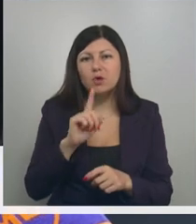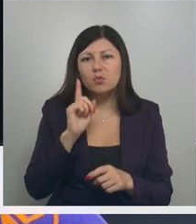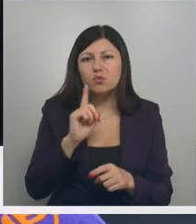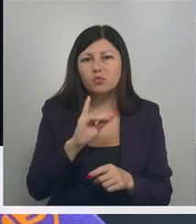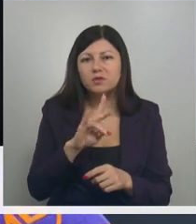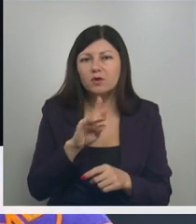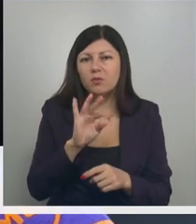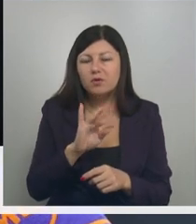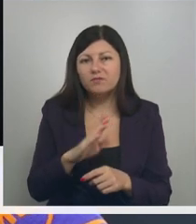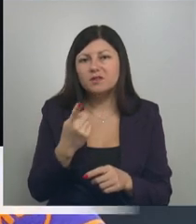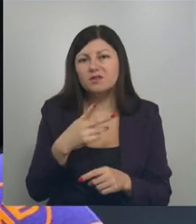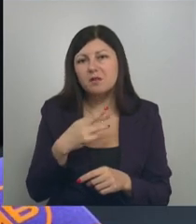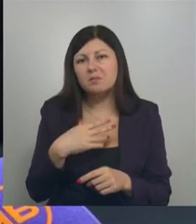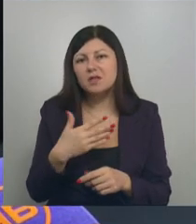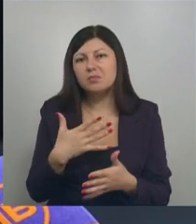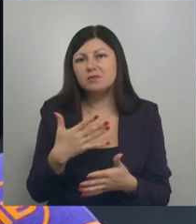соревнования.